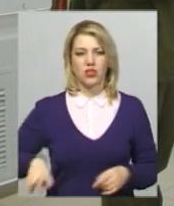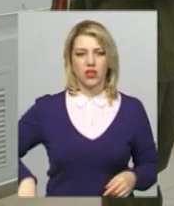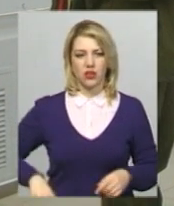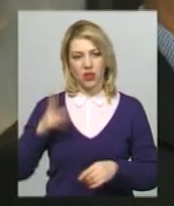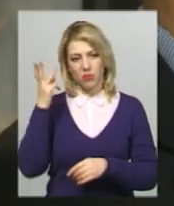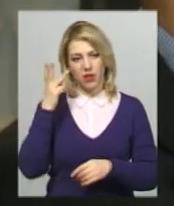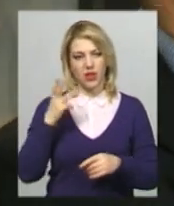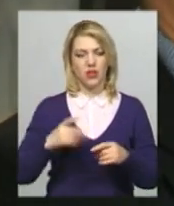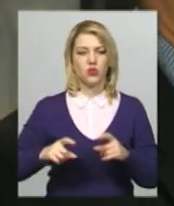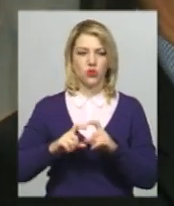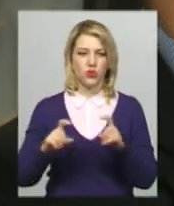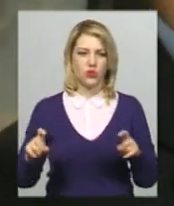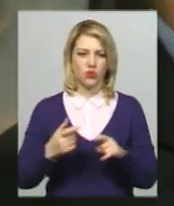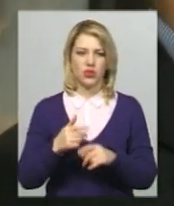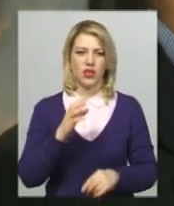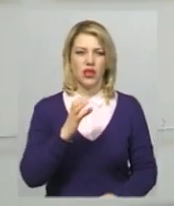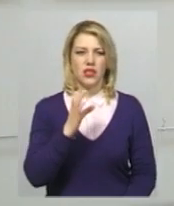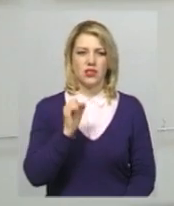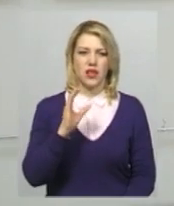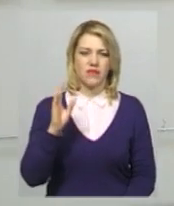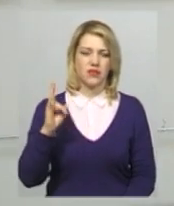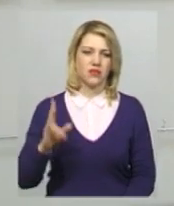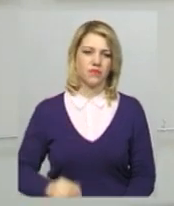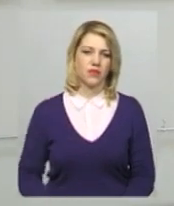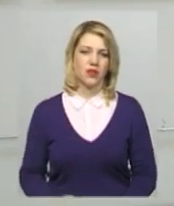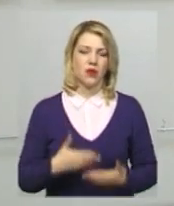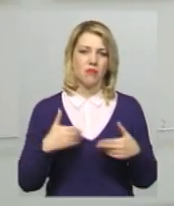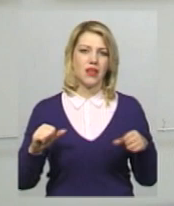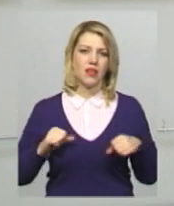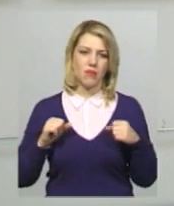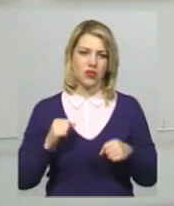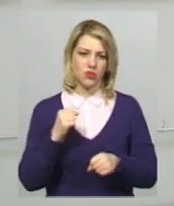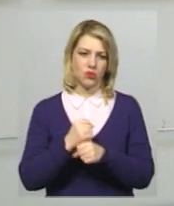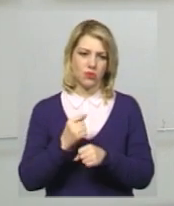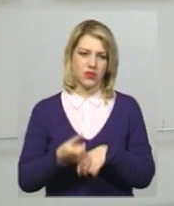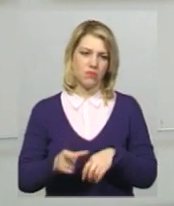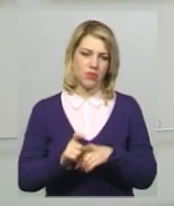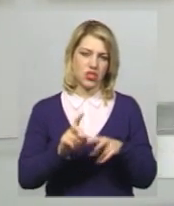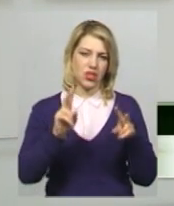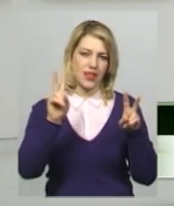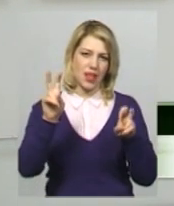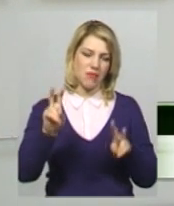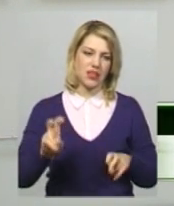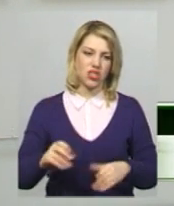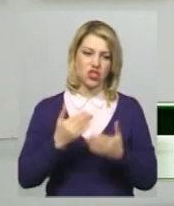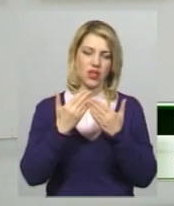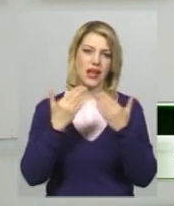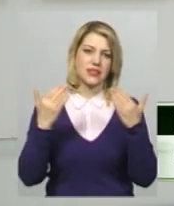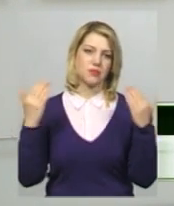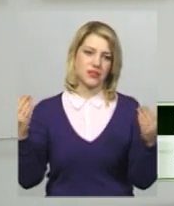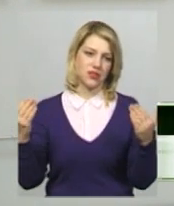Хмельницької студії фотомистецтва Віталій Савін. Ми намагалися зробити більш тематичні експозиції.